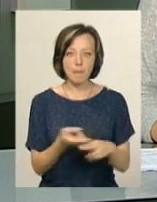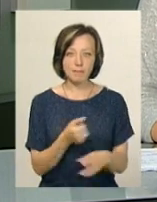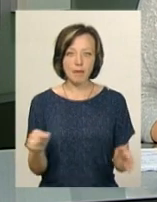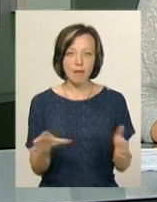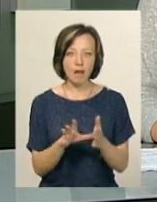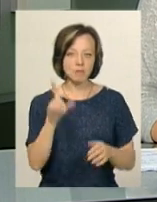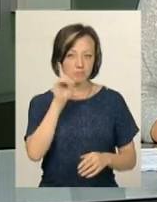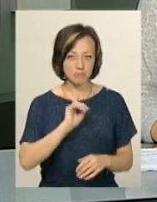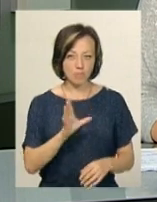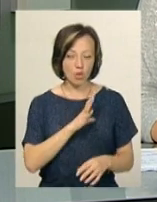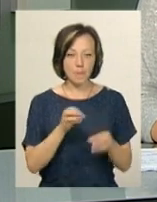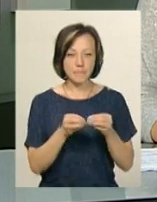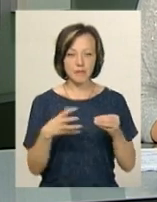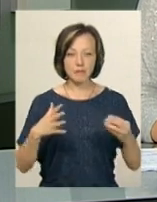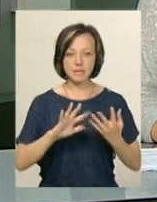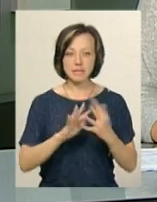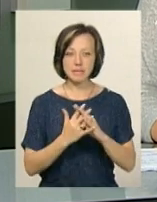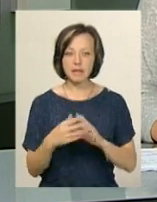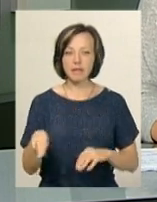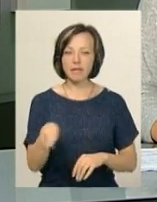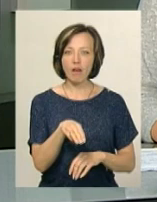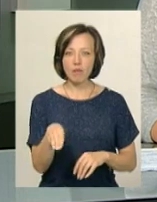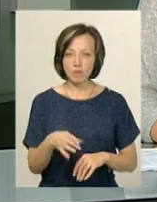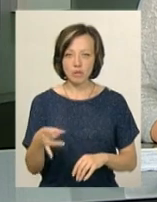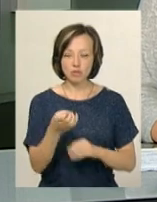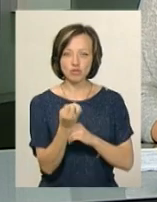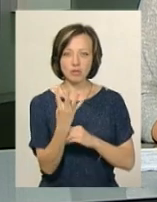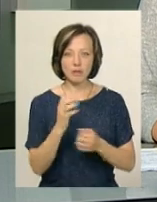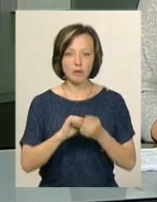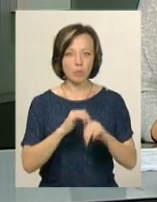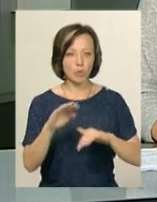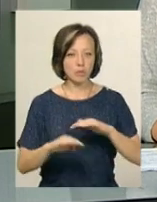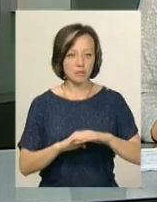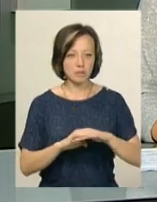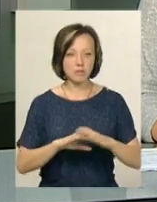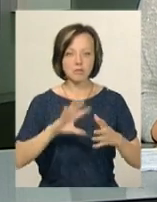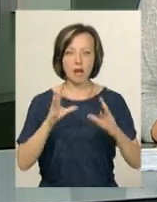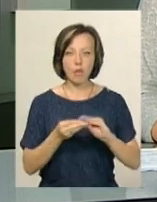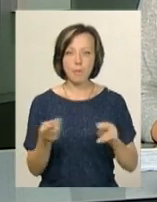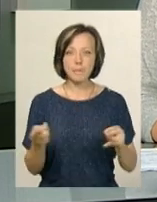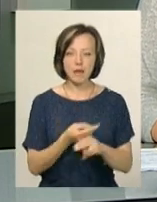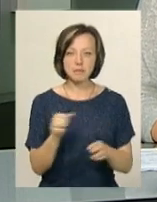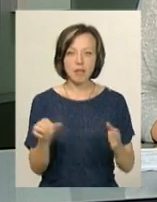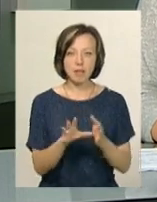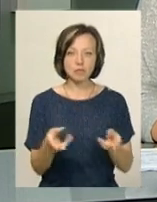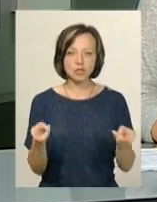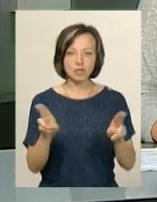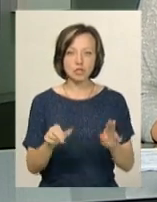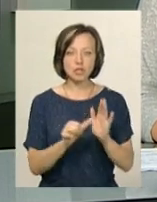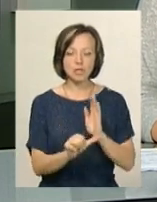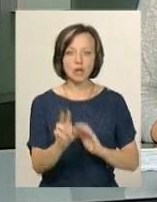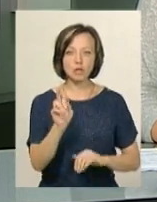тимчасово були 15 сіл Теофіпольського району та 14 Кам'ять Подільського. Загалом без електропостачання залишився